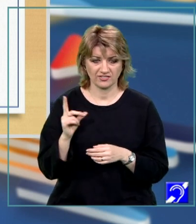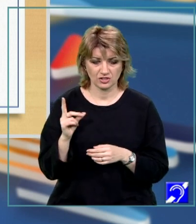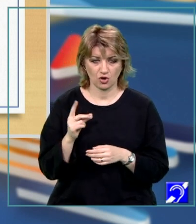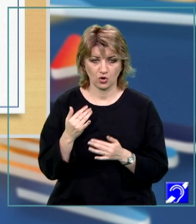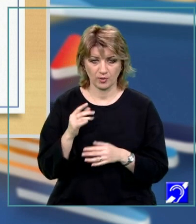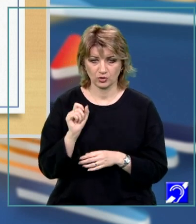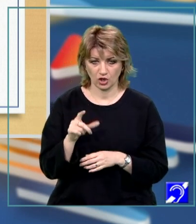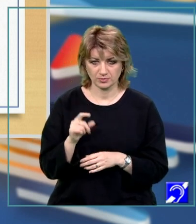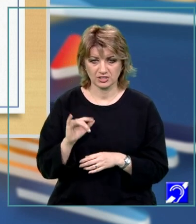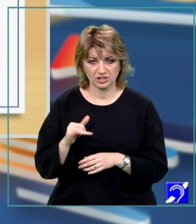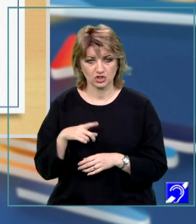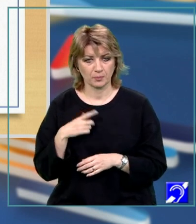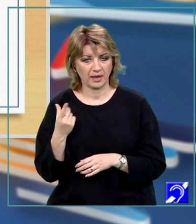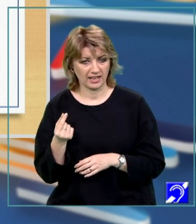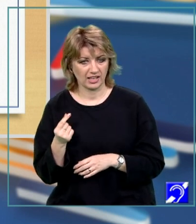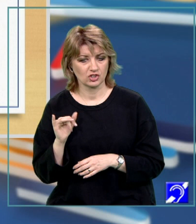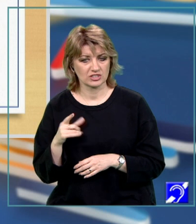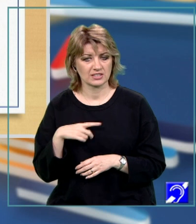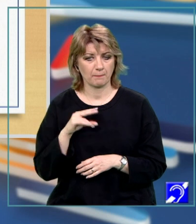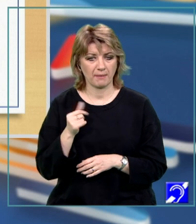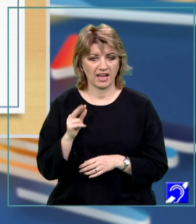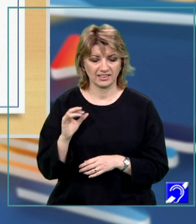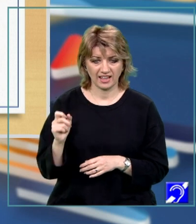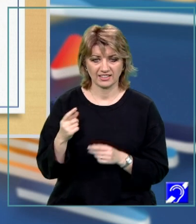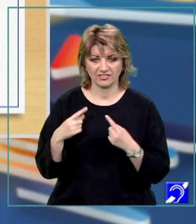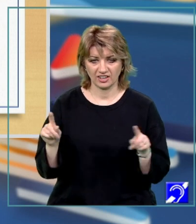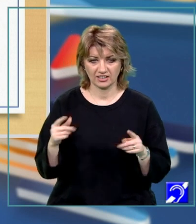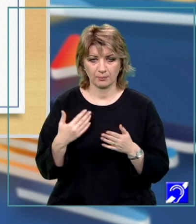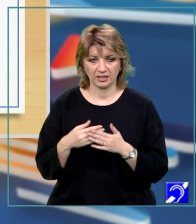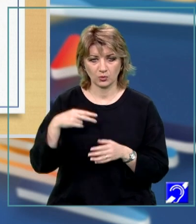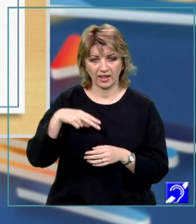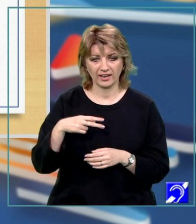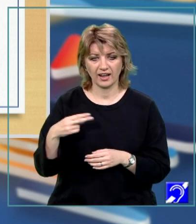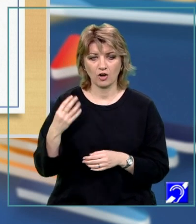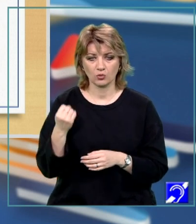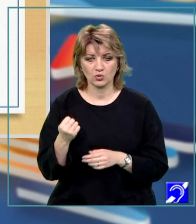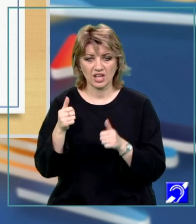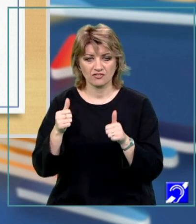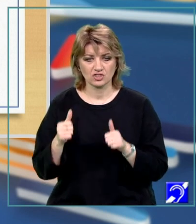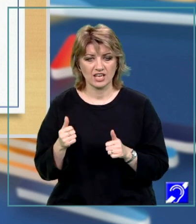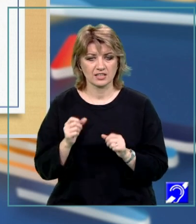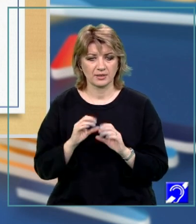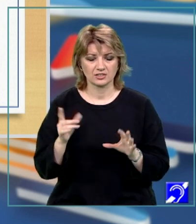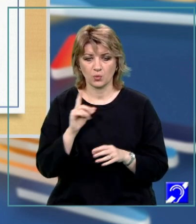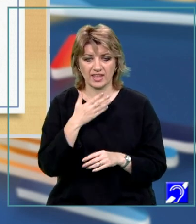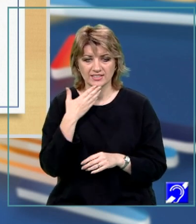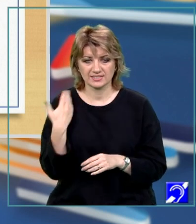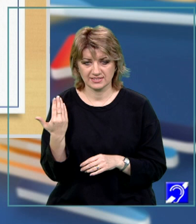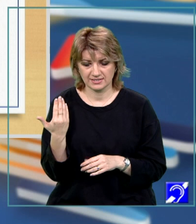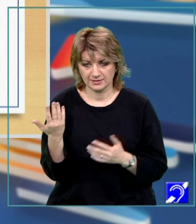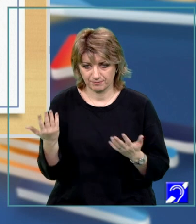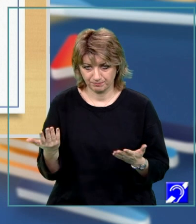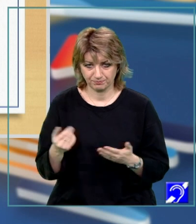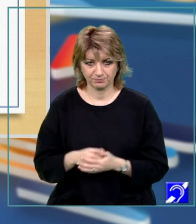12, sunt și pereche și sunt de paritate diferită. Pentru N egal cu 9 se afișează pe ecran, mesajul nu există, nu găsim o astfel de